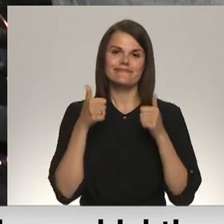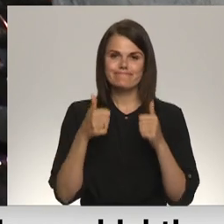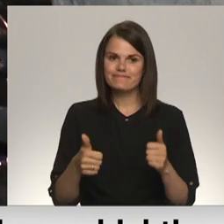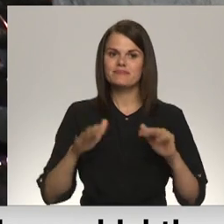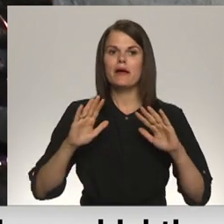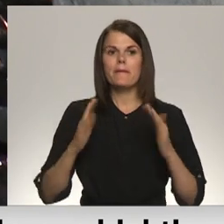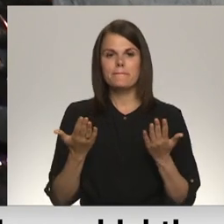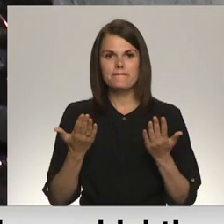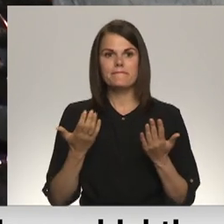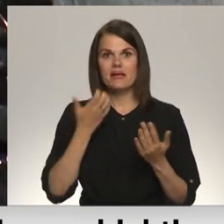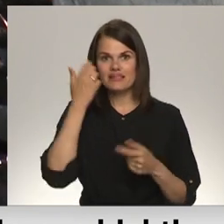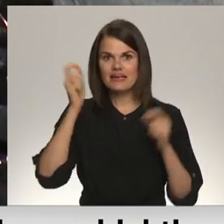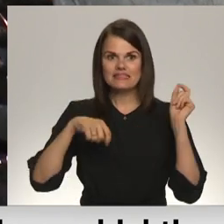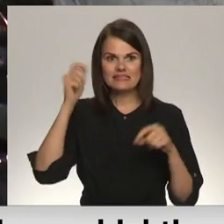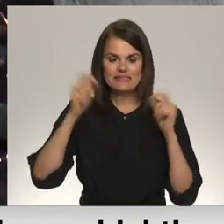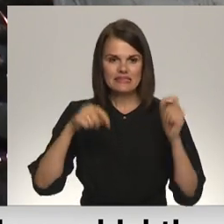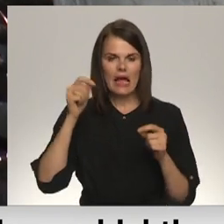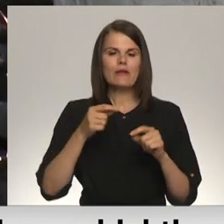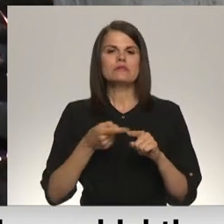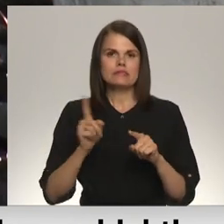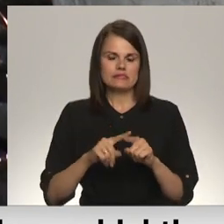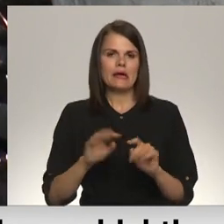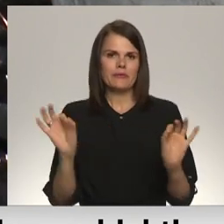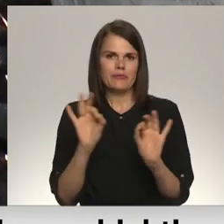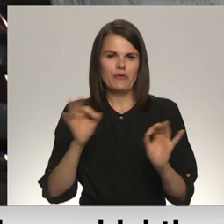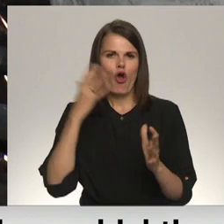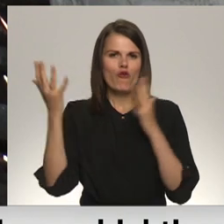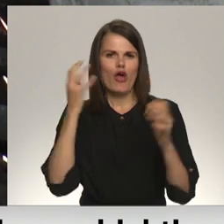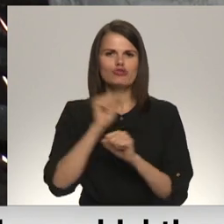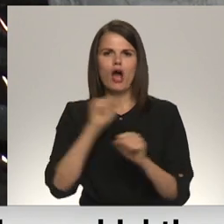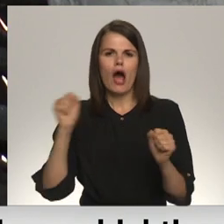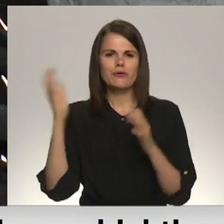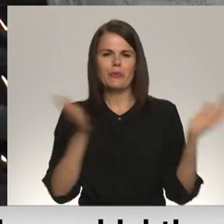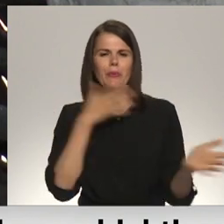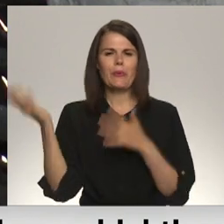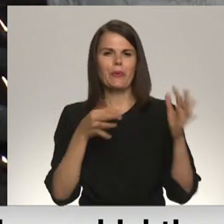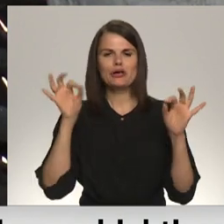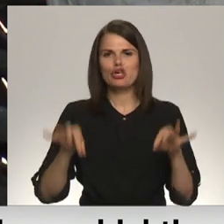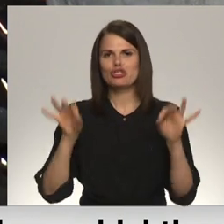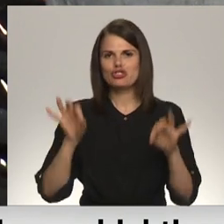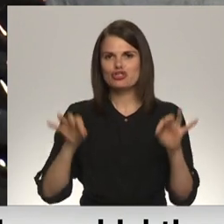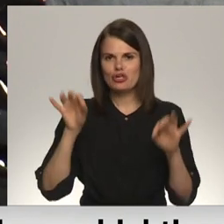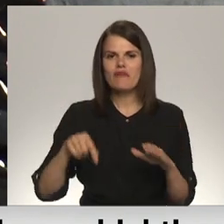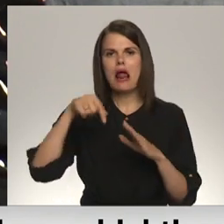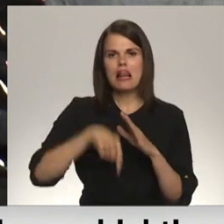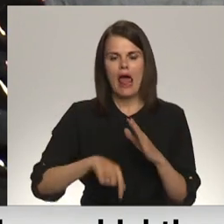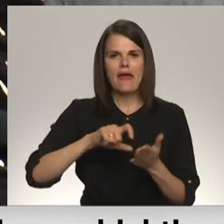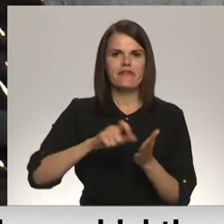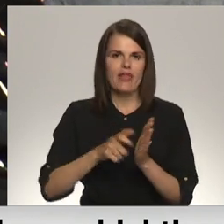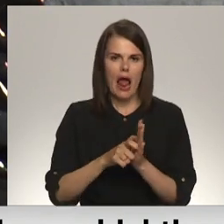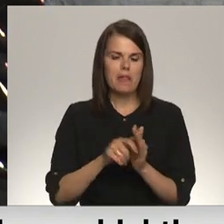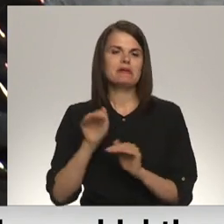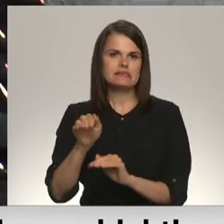bet tas ir labi, kad salīs vēš ļoti ātrižā, vēlīdz ar ko necieš lejas telpas. Protams, tas